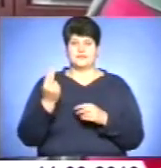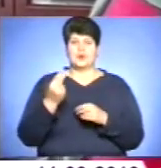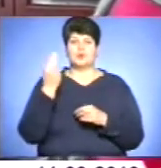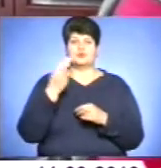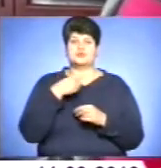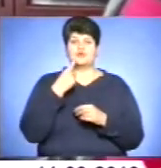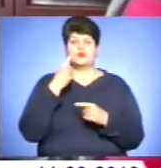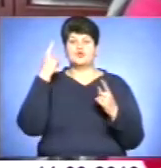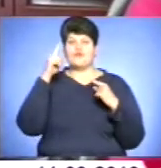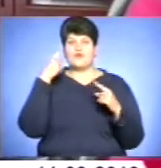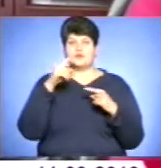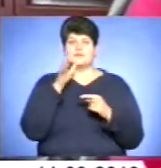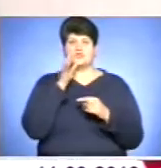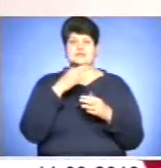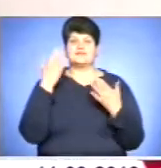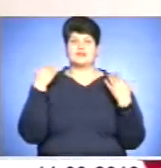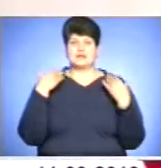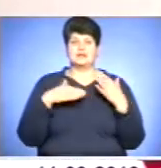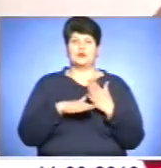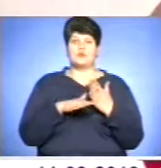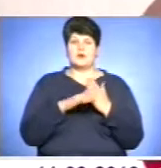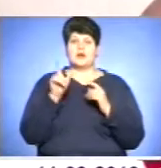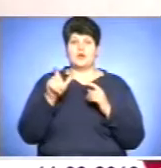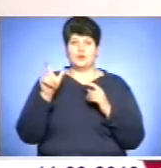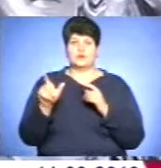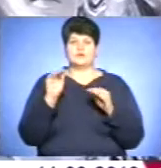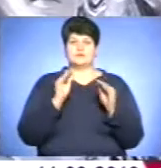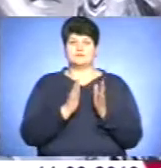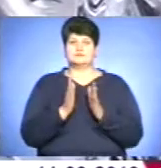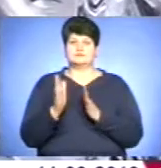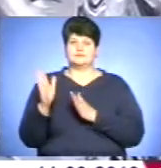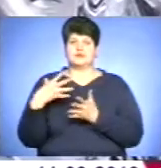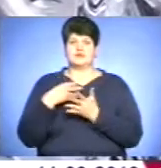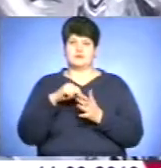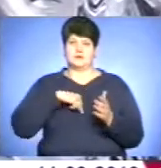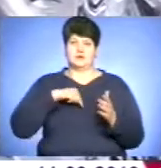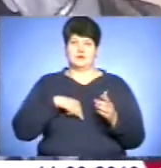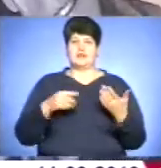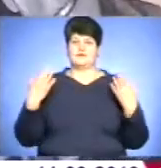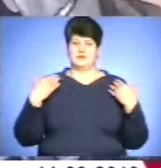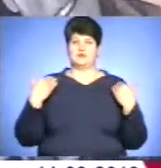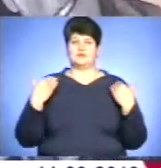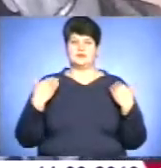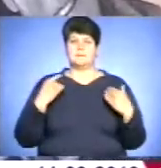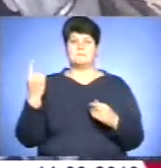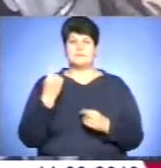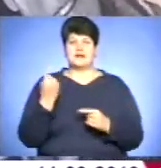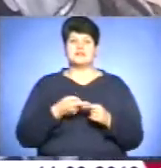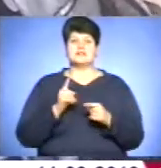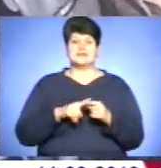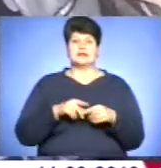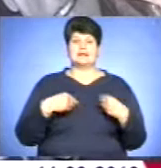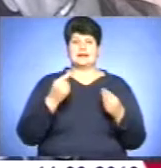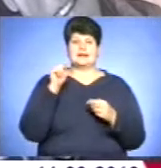творчість під час вихідних допомагає людям впорядкувати свій внутрішній світ і відпочити змістовно. Найперше це дає те, що